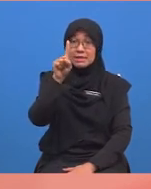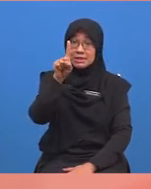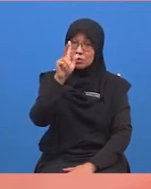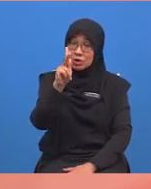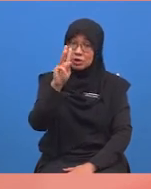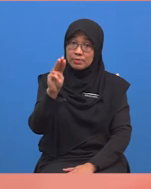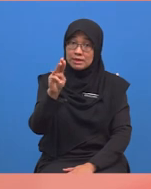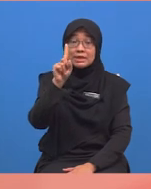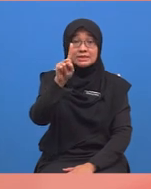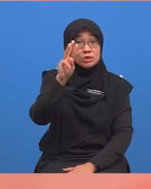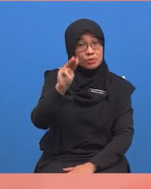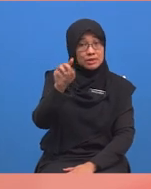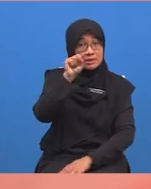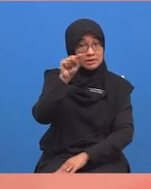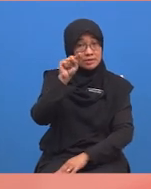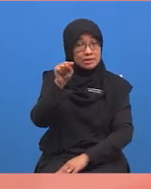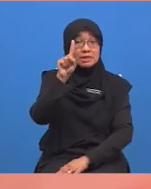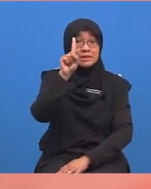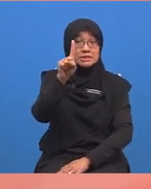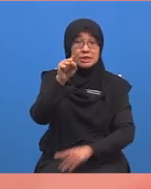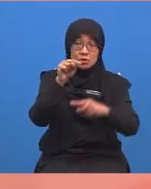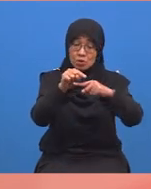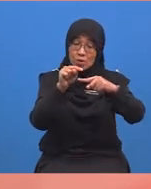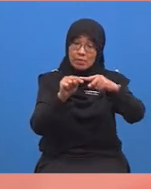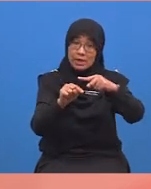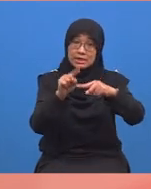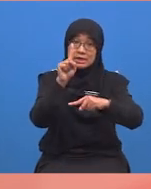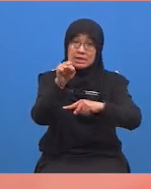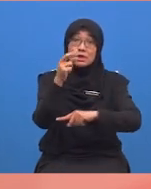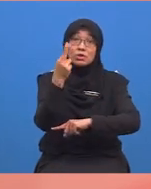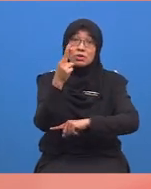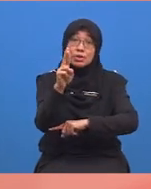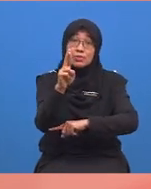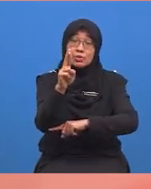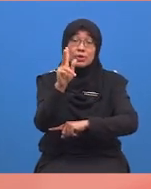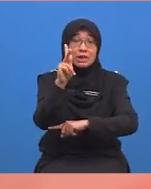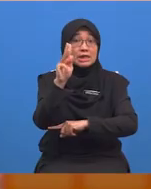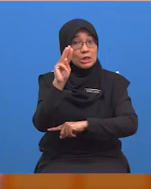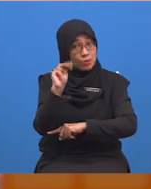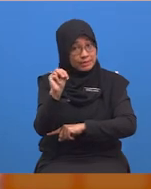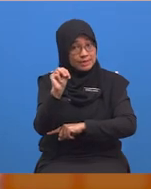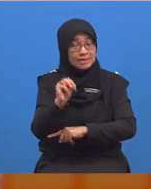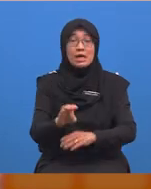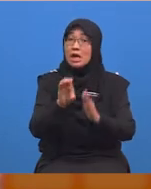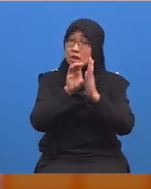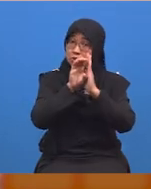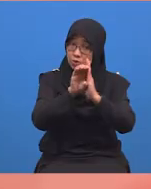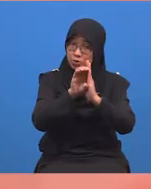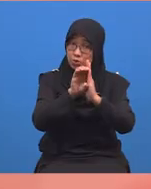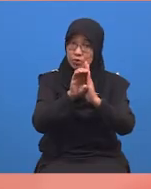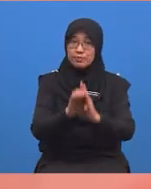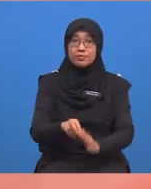meter bersamaan dengan satu bahagi seribu kilometer. Contohnya,